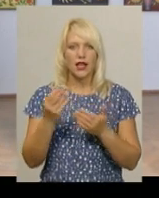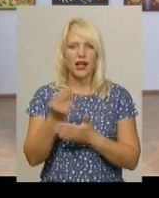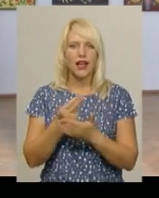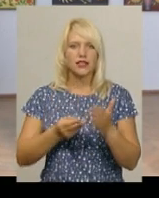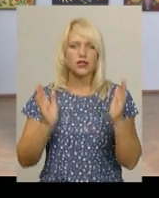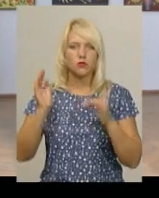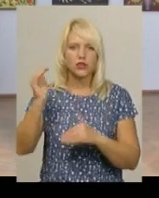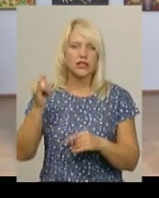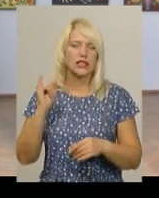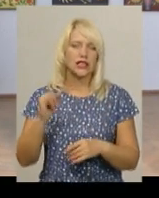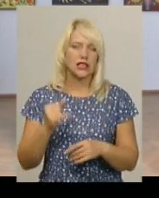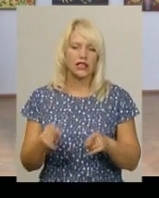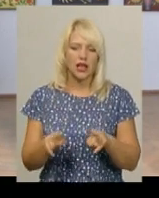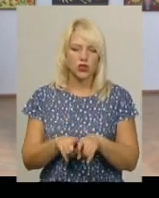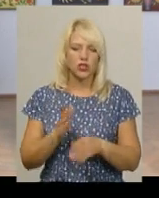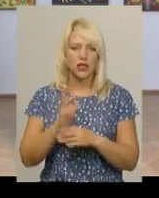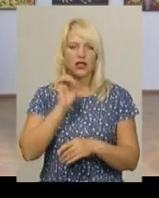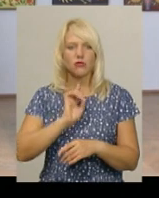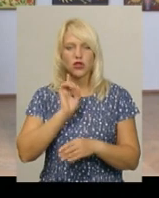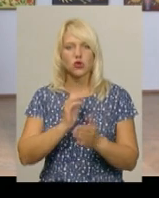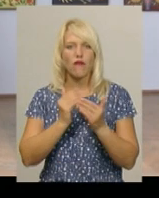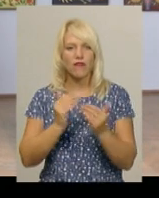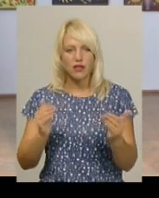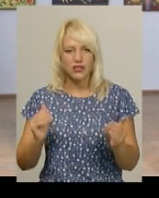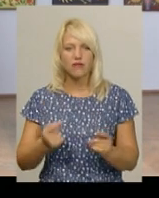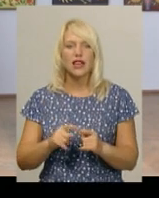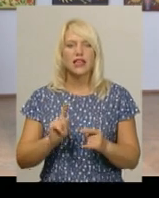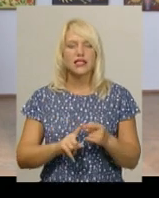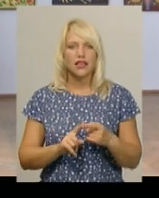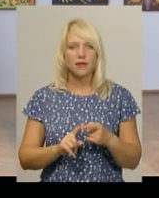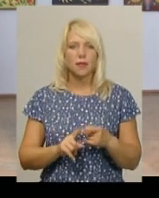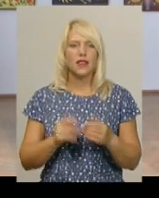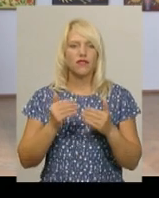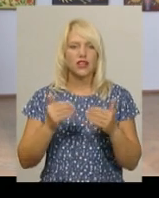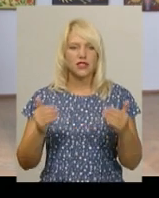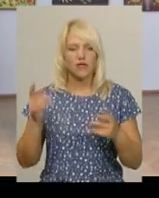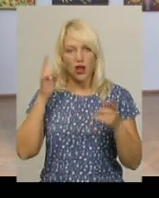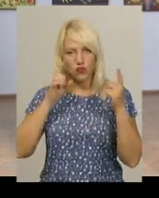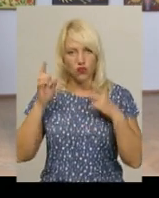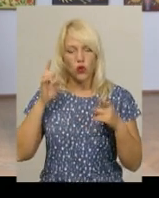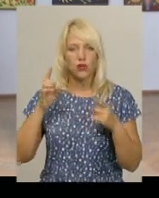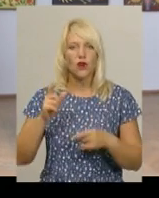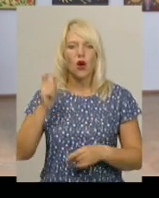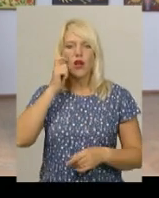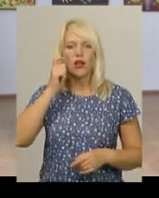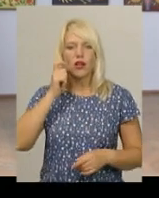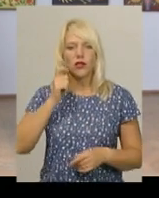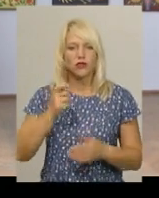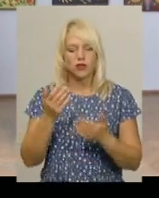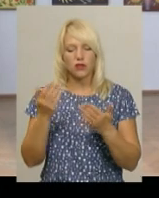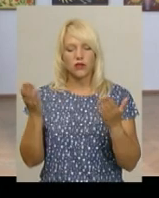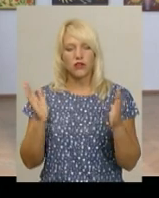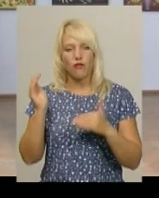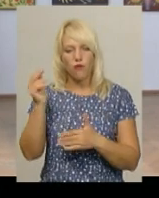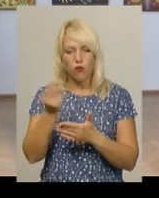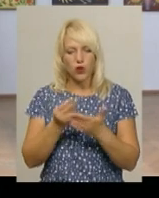зали, у яких є тимчасові виставки. Наразі це виставка творів народної художниці України